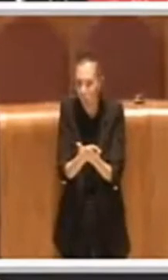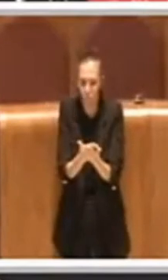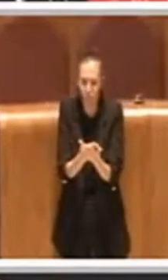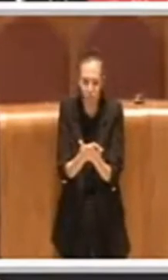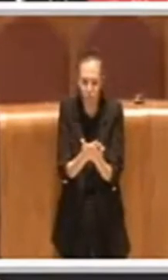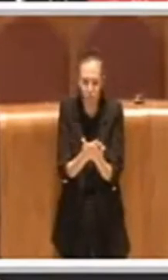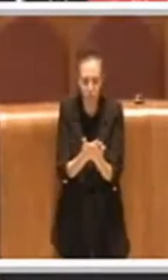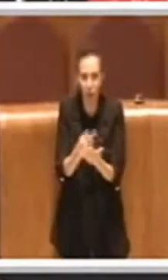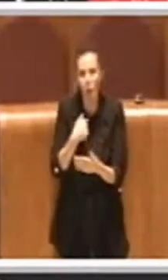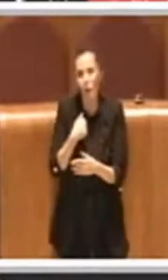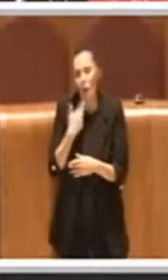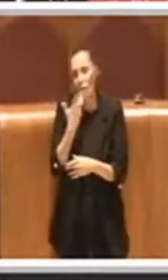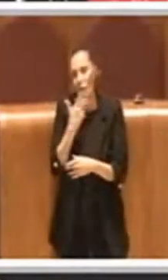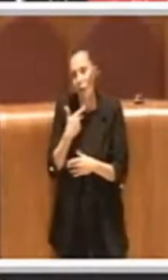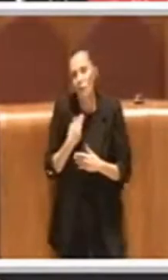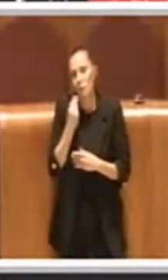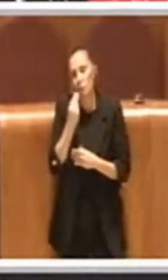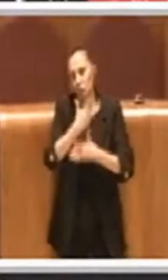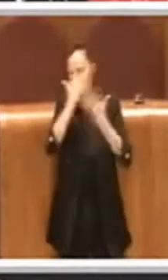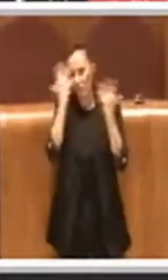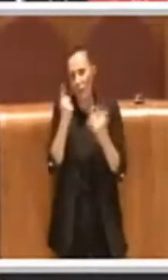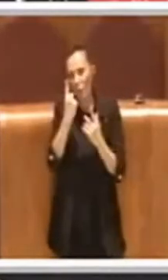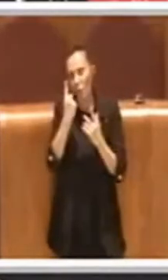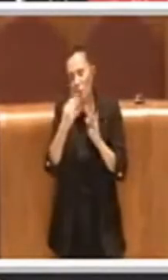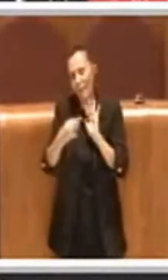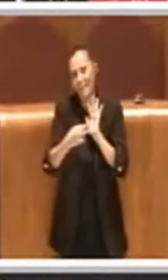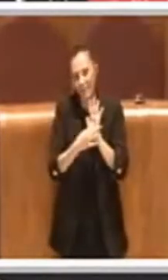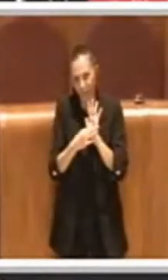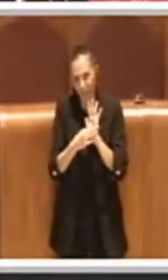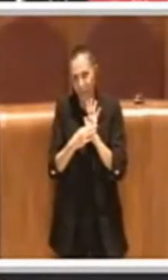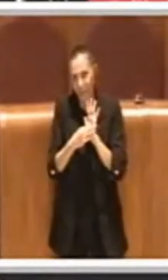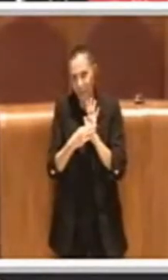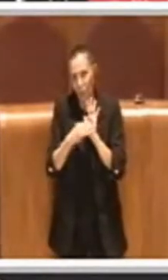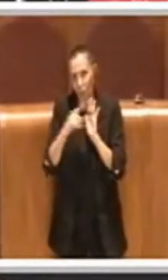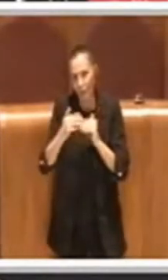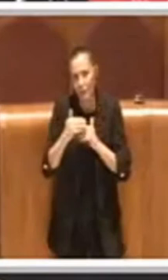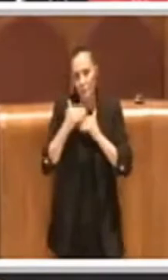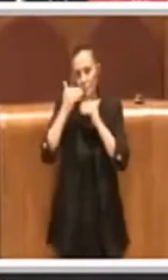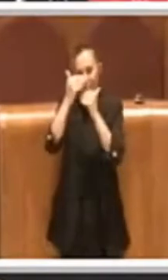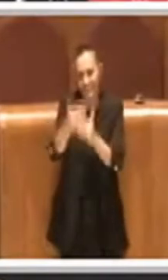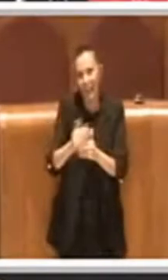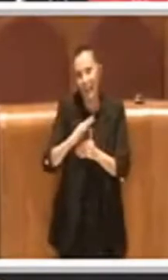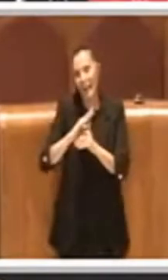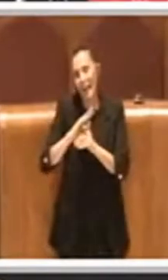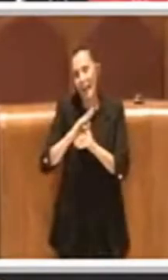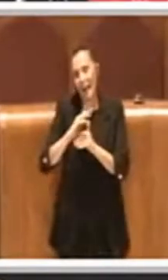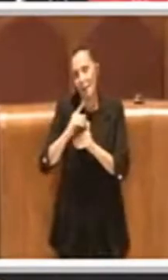un aspetto in particolare, e chiudo anche per passare alla prossima delibera.